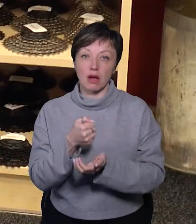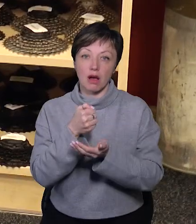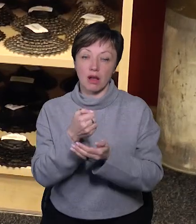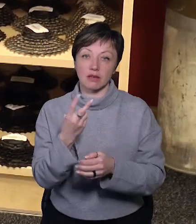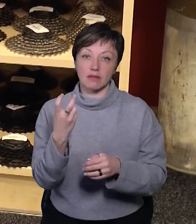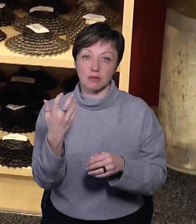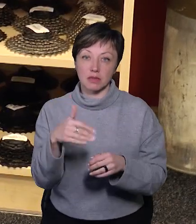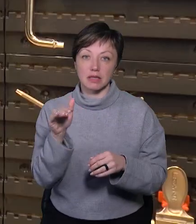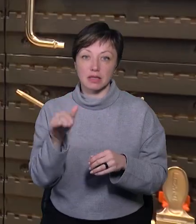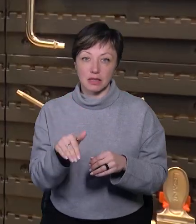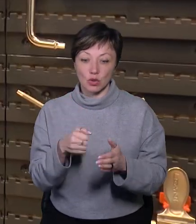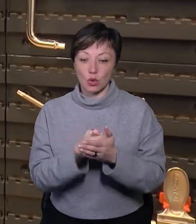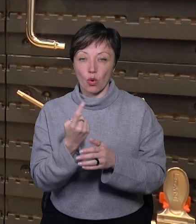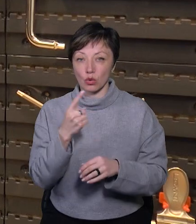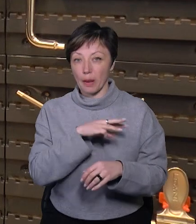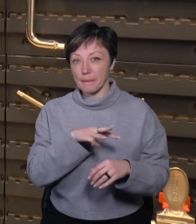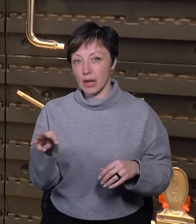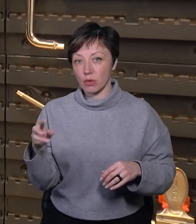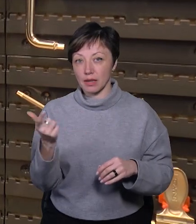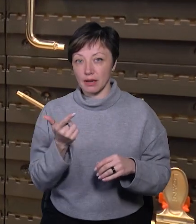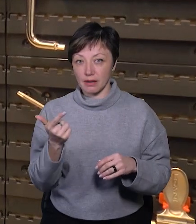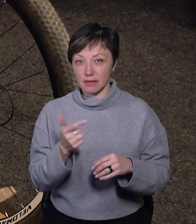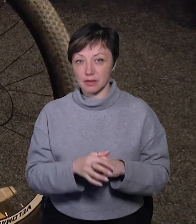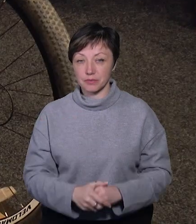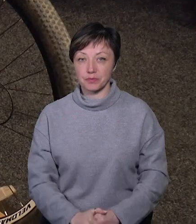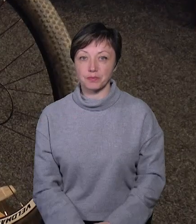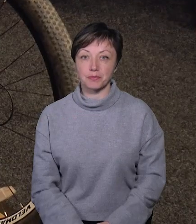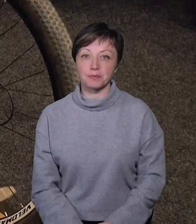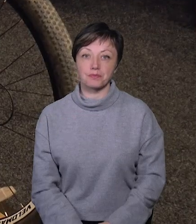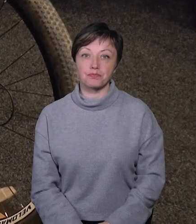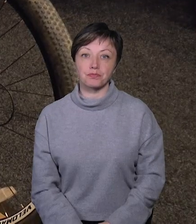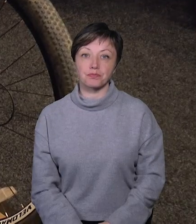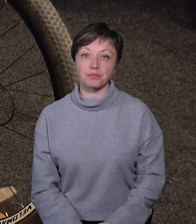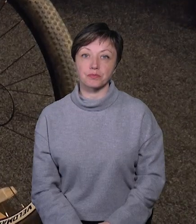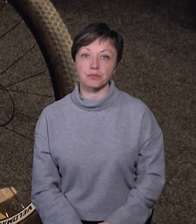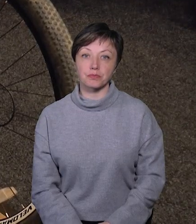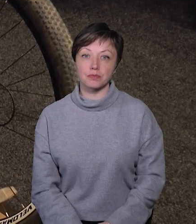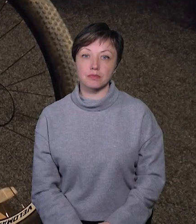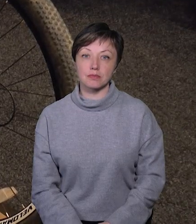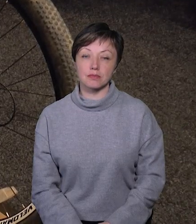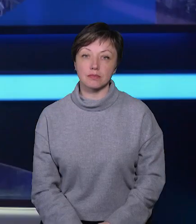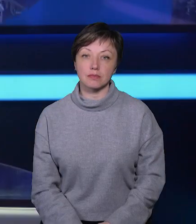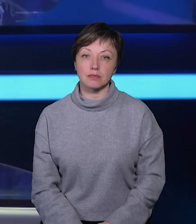250 тисяч до 1 мільйона гривень. Ірина Мул'яр, Микола Юрковський, Новини міста.